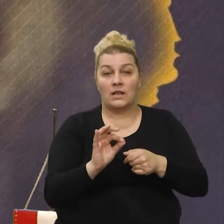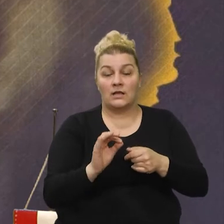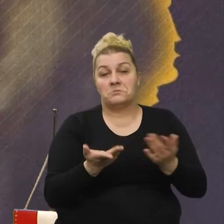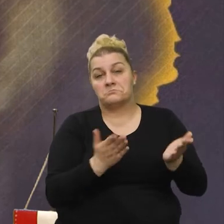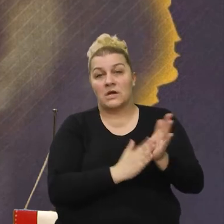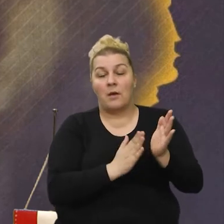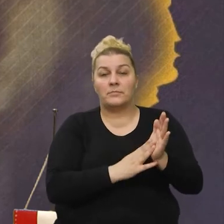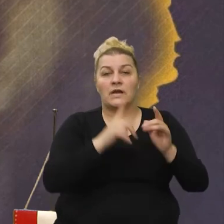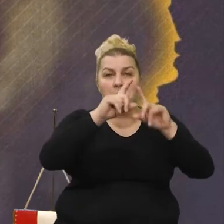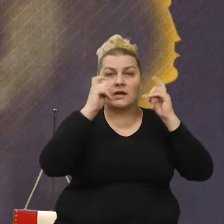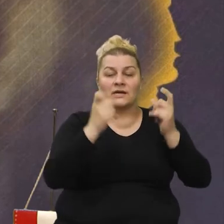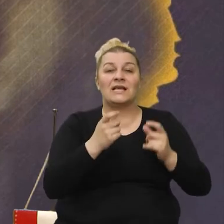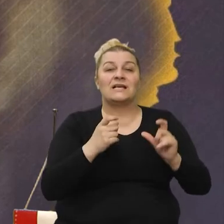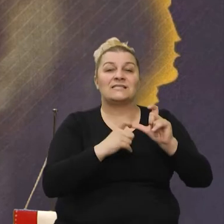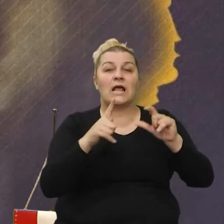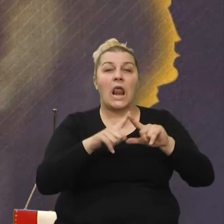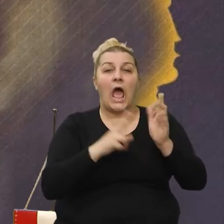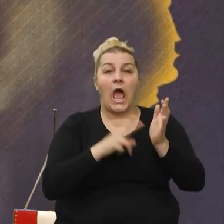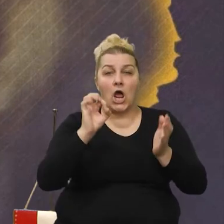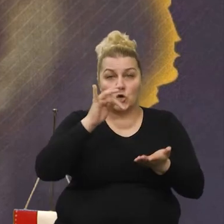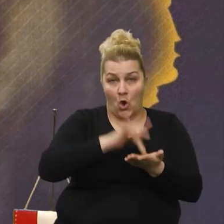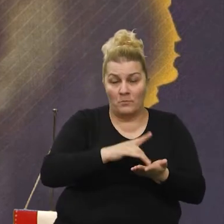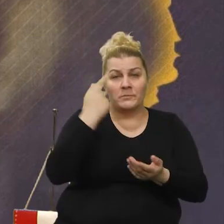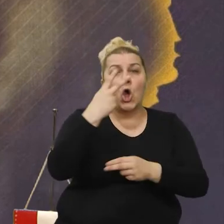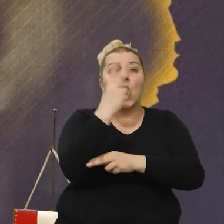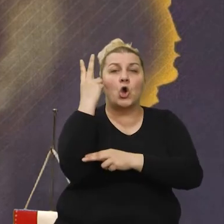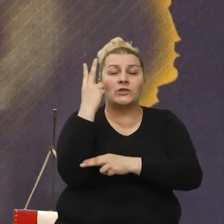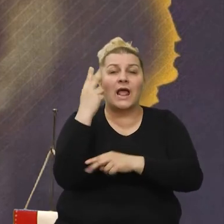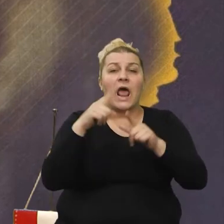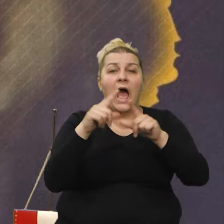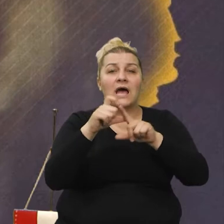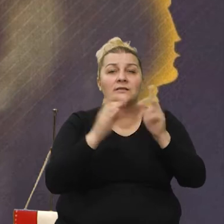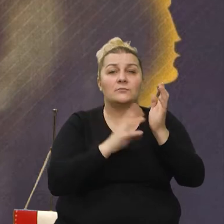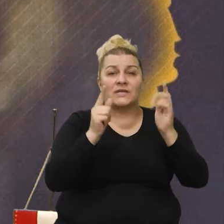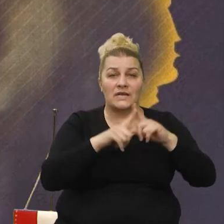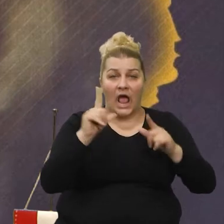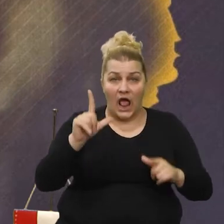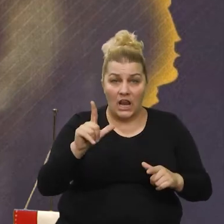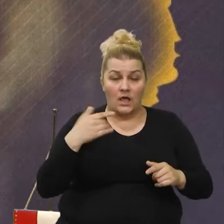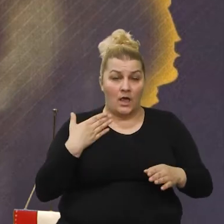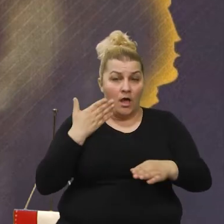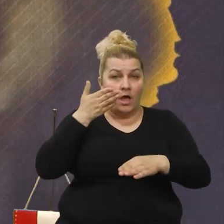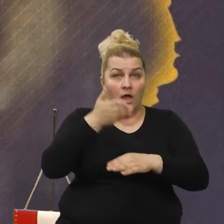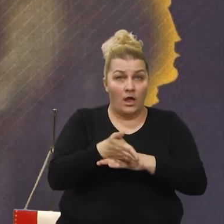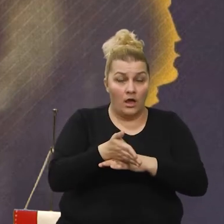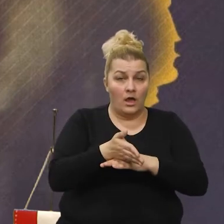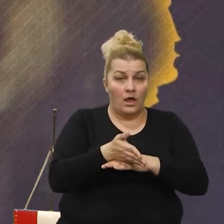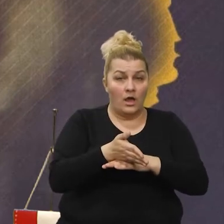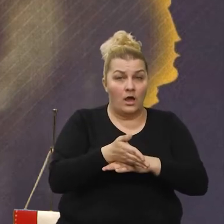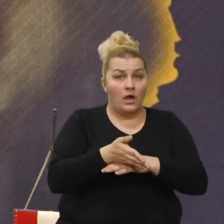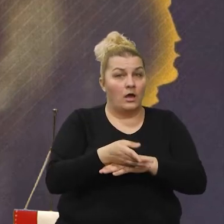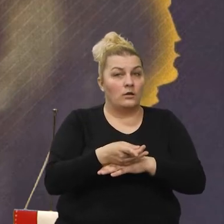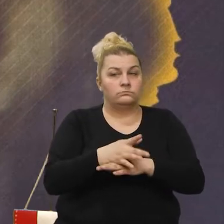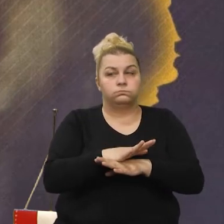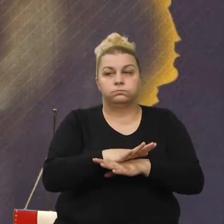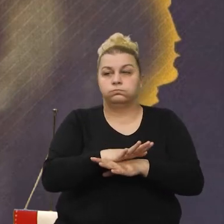Naprimjer, objekat u Slanome, to je Hotel Admiral, mi kad smo u njega ušli, to